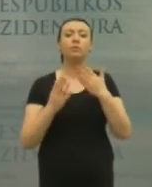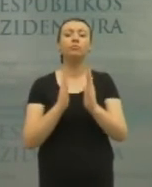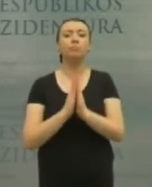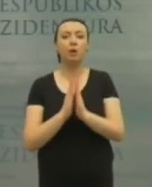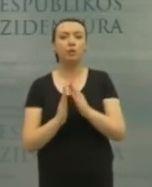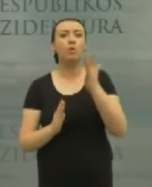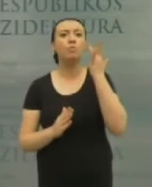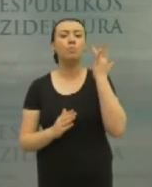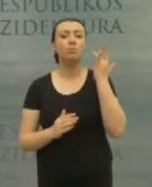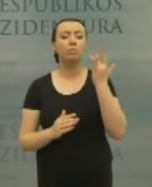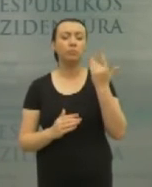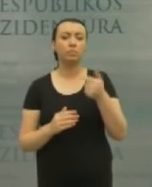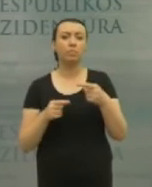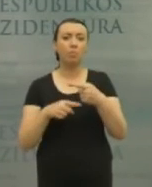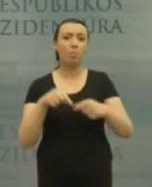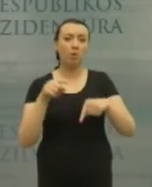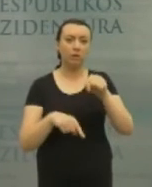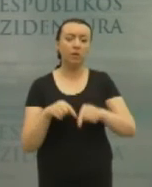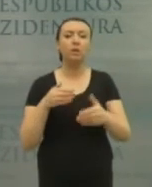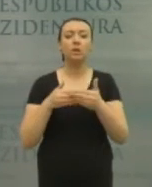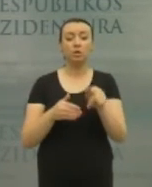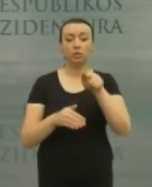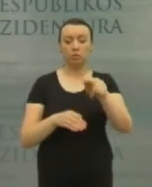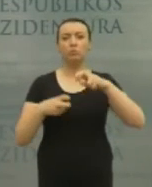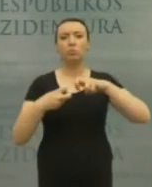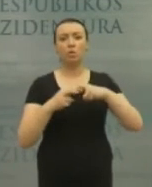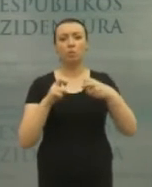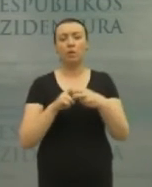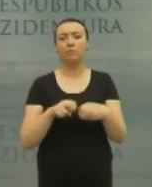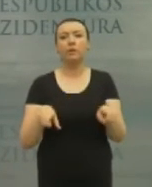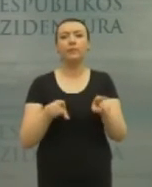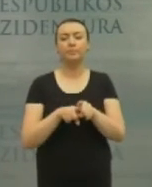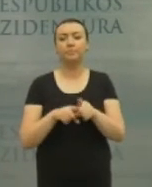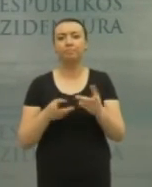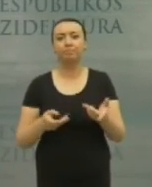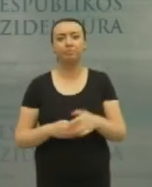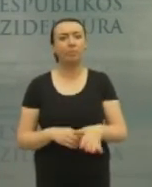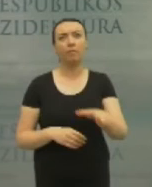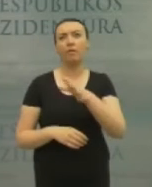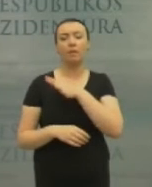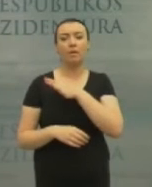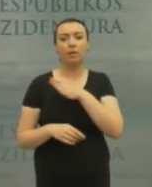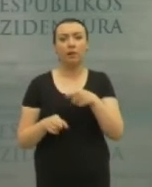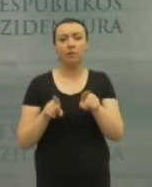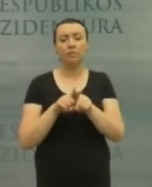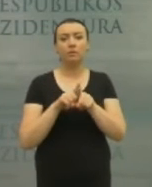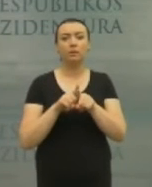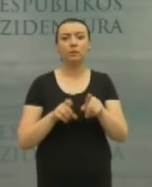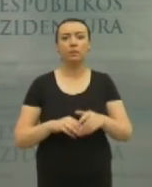politiniam lyderiam buvo toks, kad šitos problemos netaptų kažkokiomis